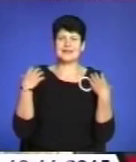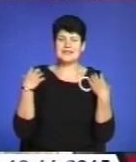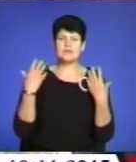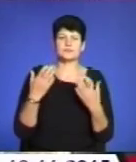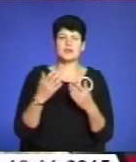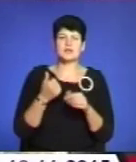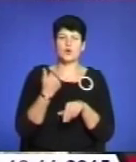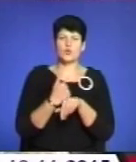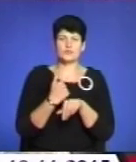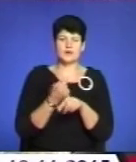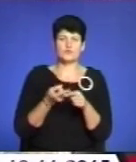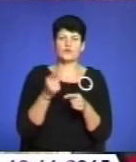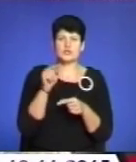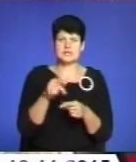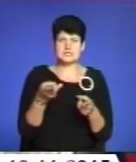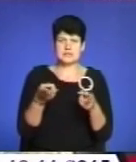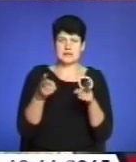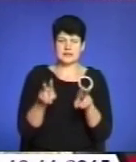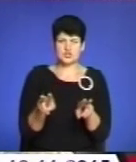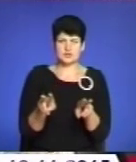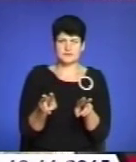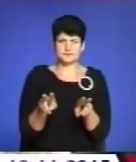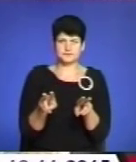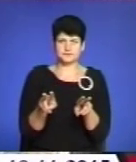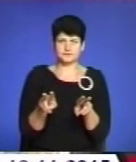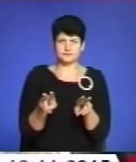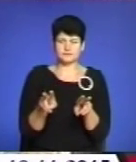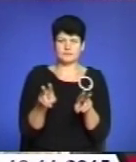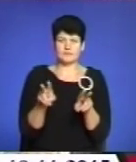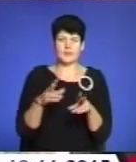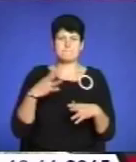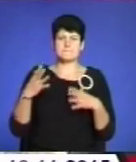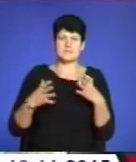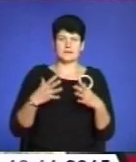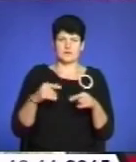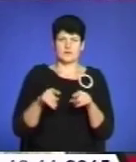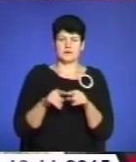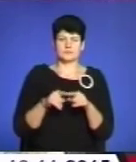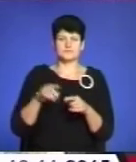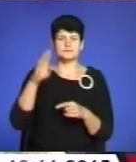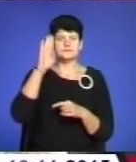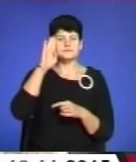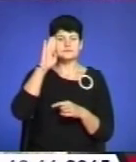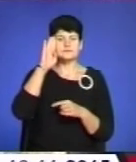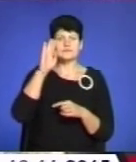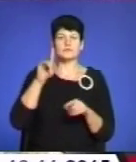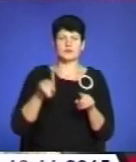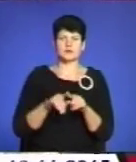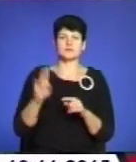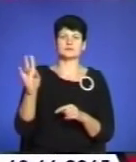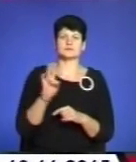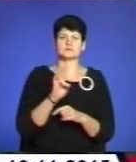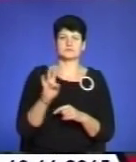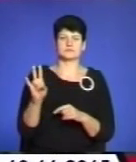вони залишились наскільки впіднесені як і бійці, так і самі священники.